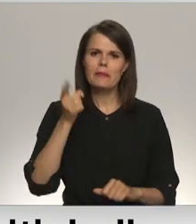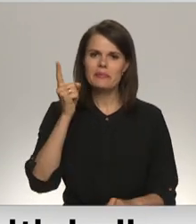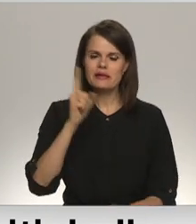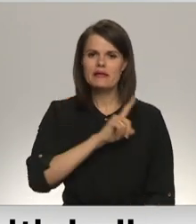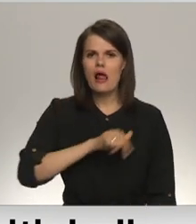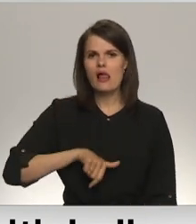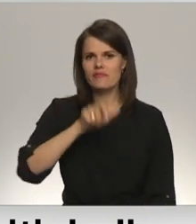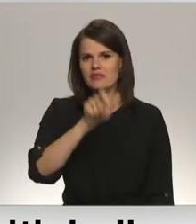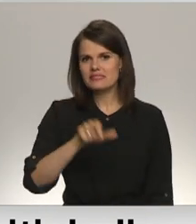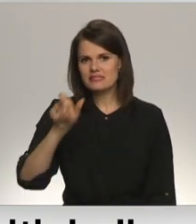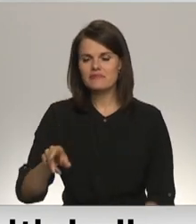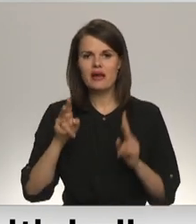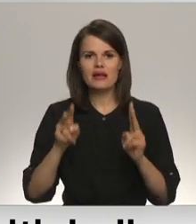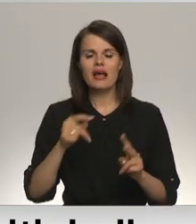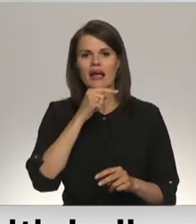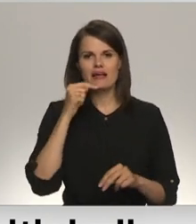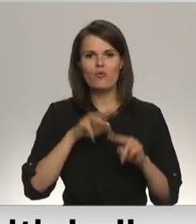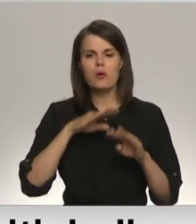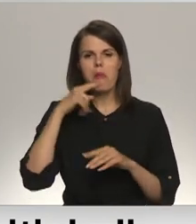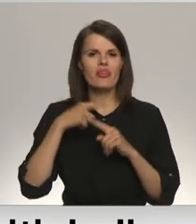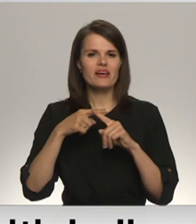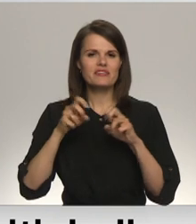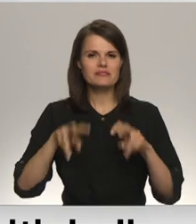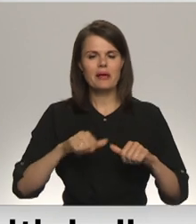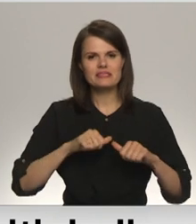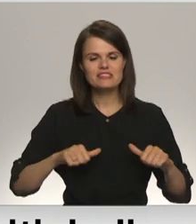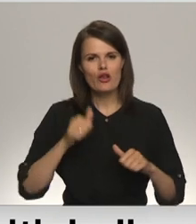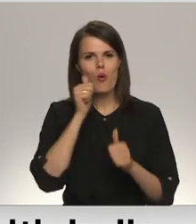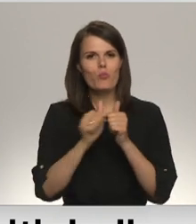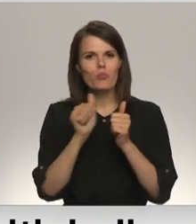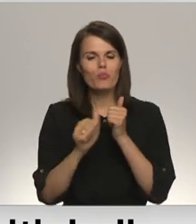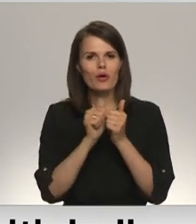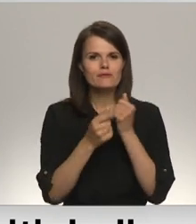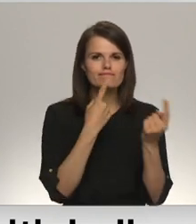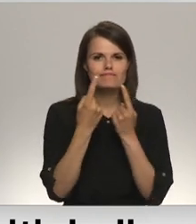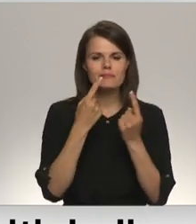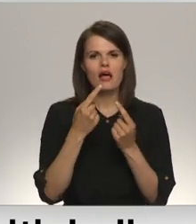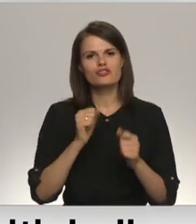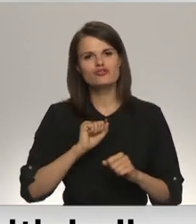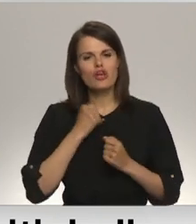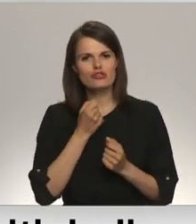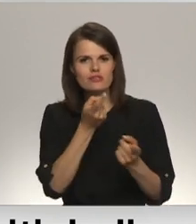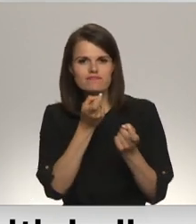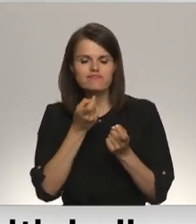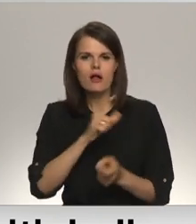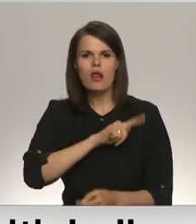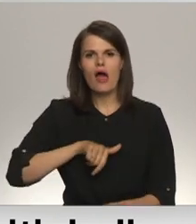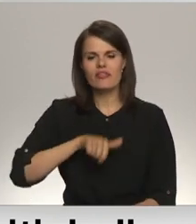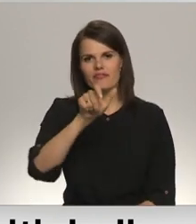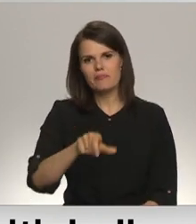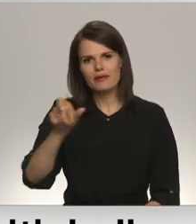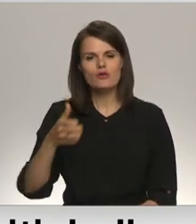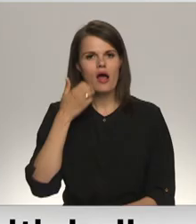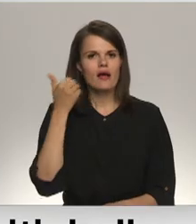Krievijas un Baltkrievijas spēcdienestu pārstāvi visbiežāk uzrunā un mēģina savarvēt Latvijas valstspiederīgos tad, kad tie